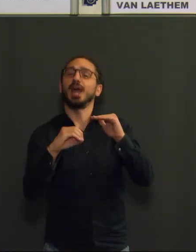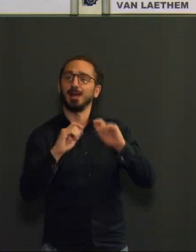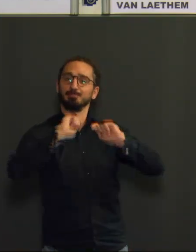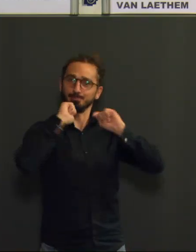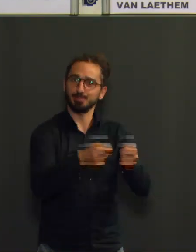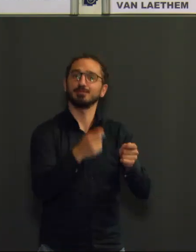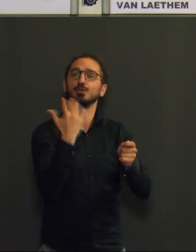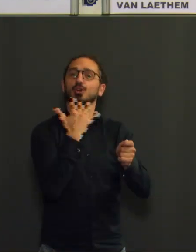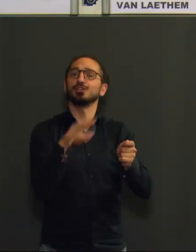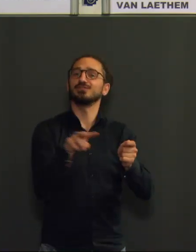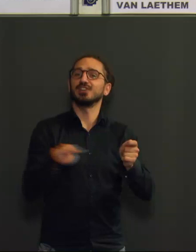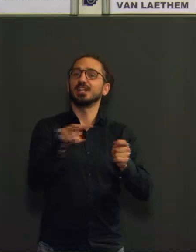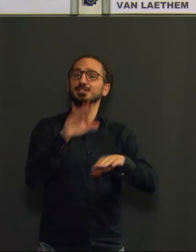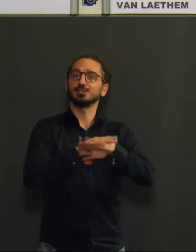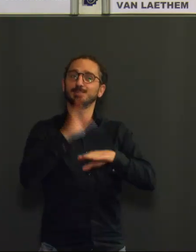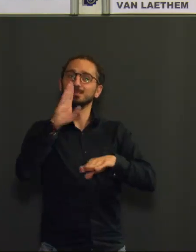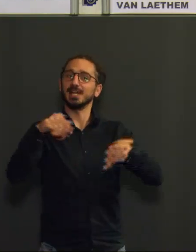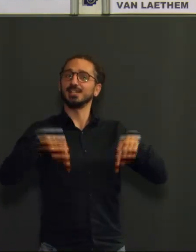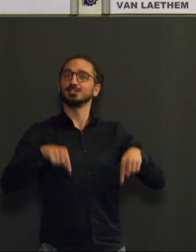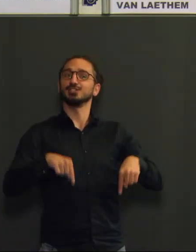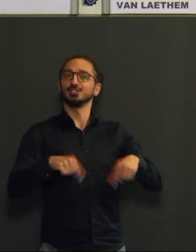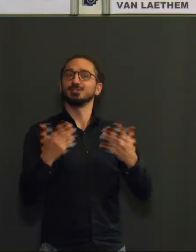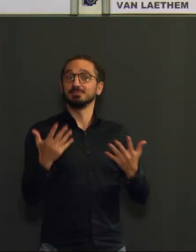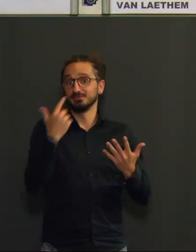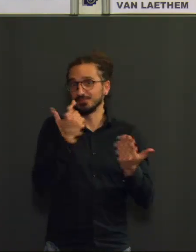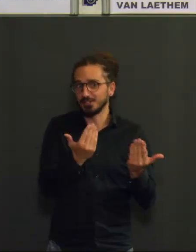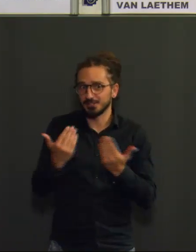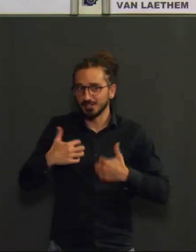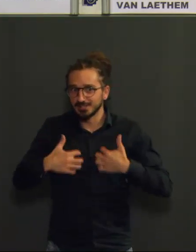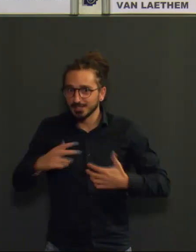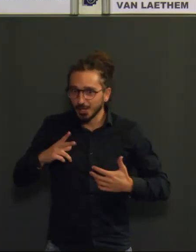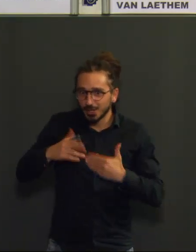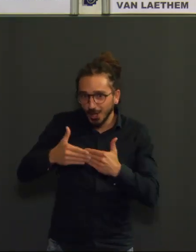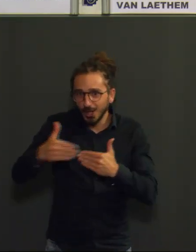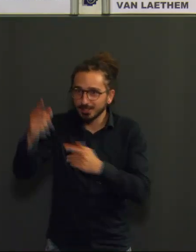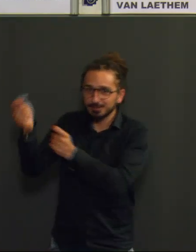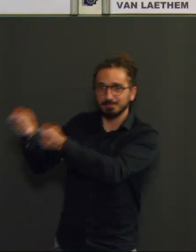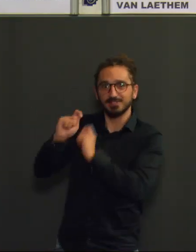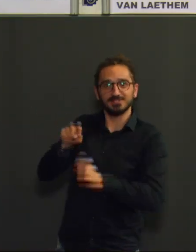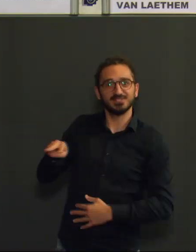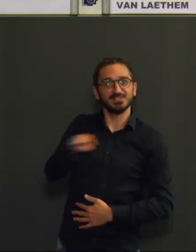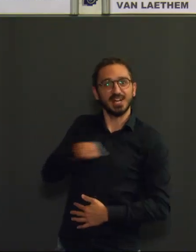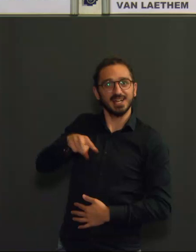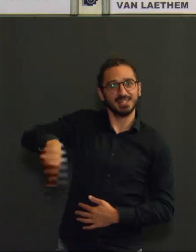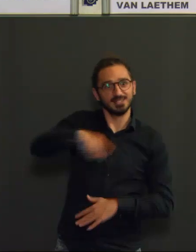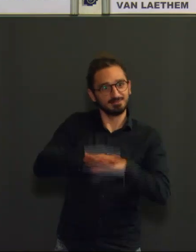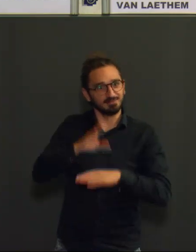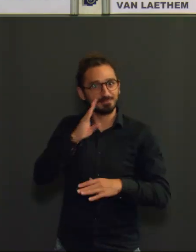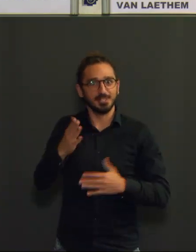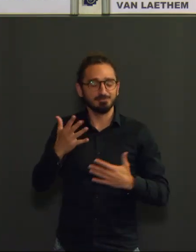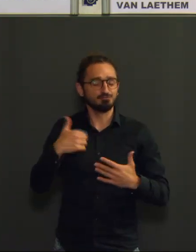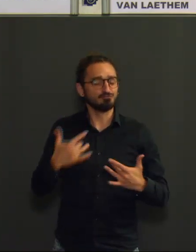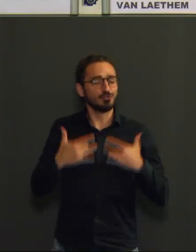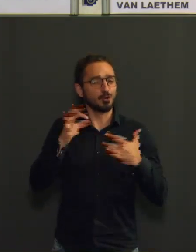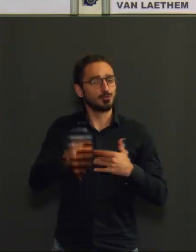impatience, d'être éventuellement catalogués comme zone verte. La plupart des contaminations actuellement se produisent